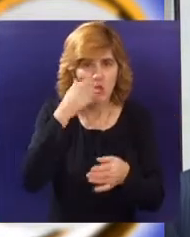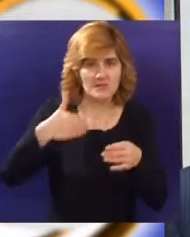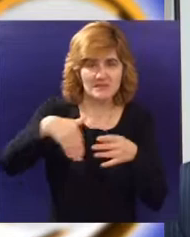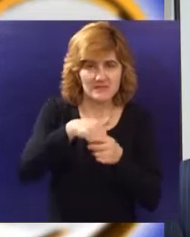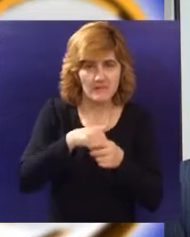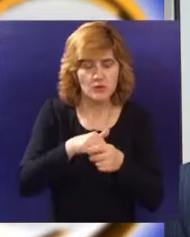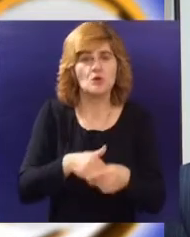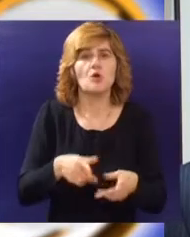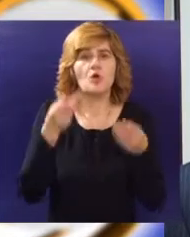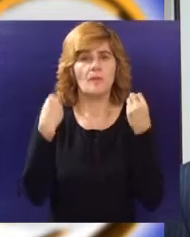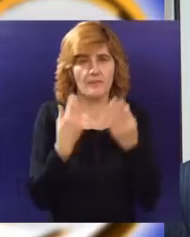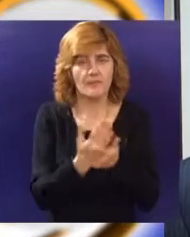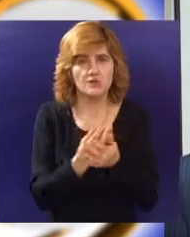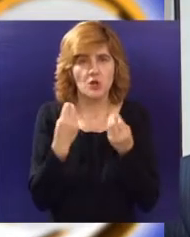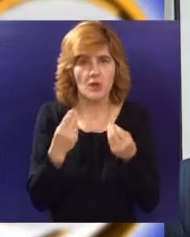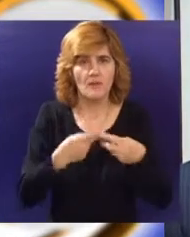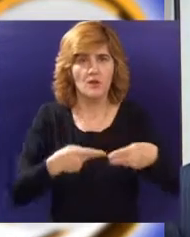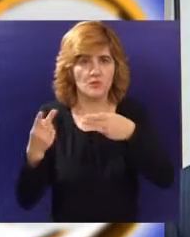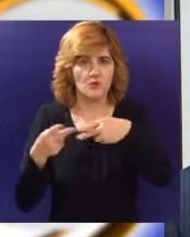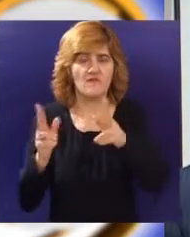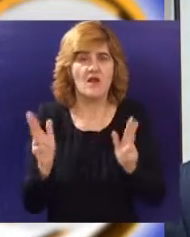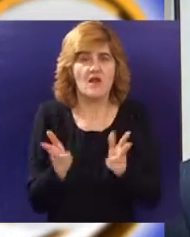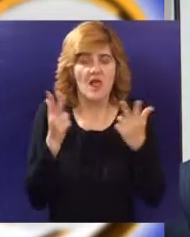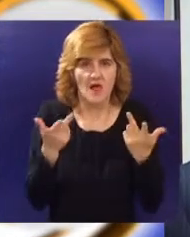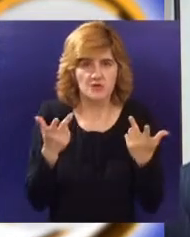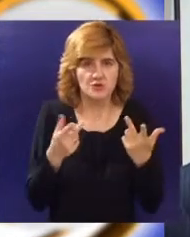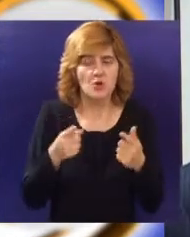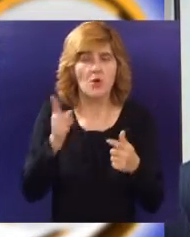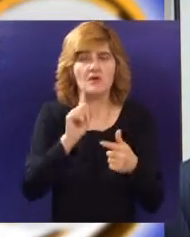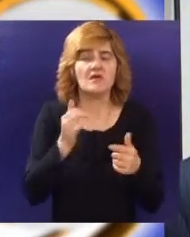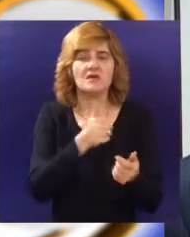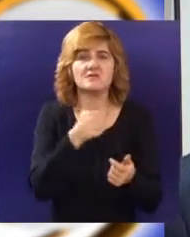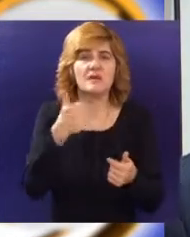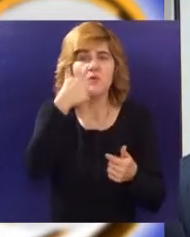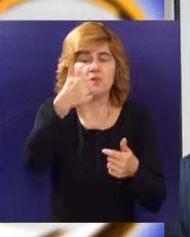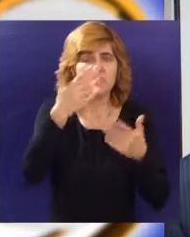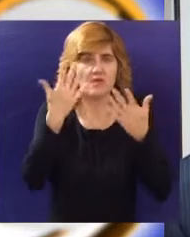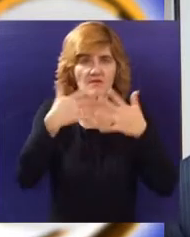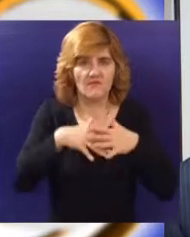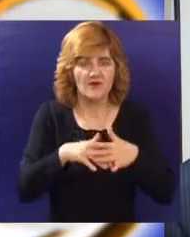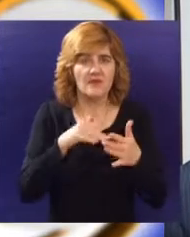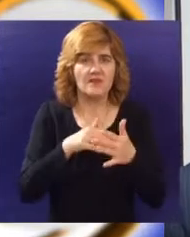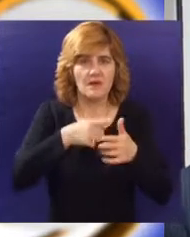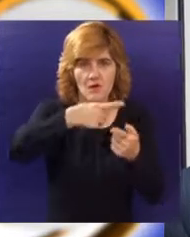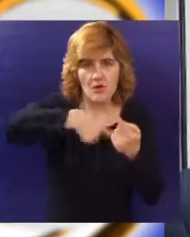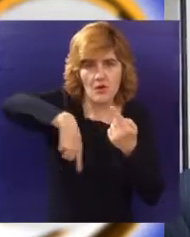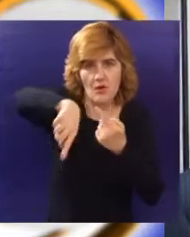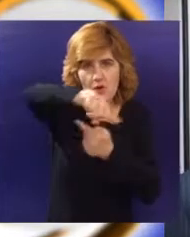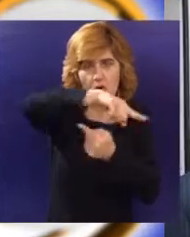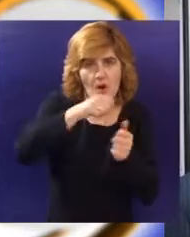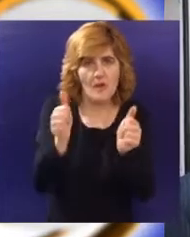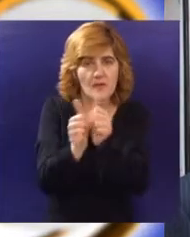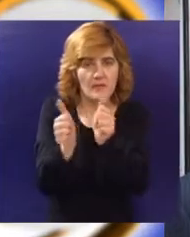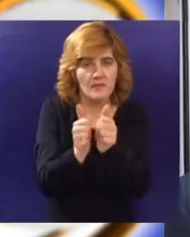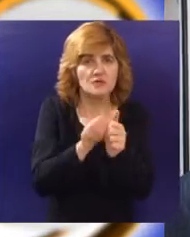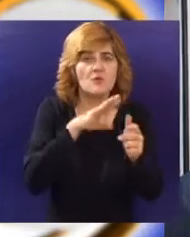nije samo pretovar kamiona, nije samo ni skladištenje tog kamiona, logistika je da vam dođe, da vi odete u